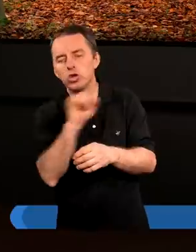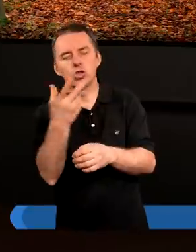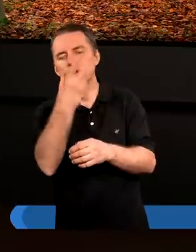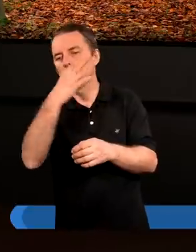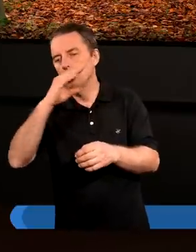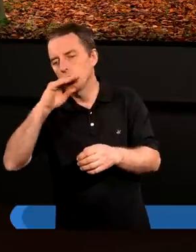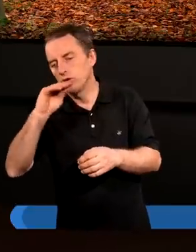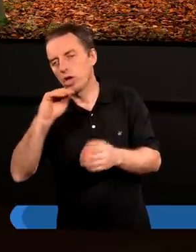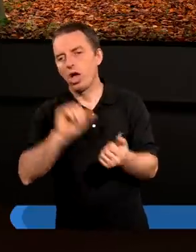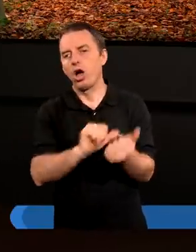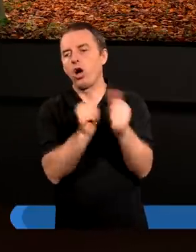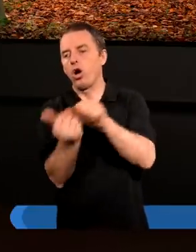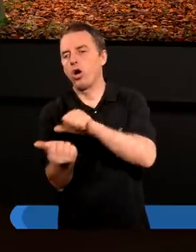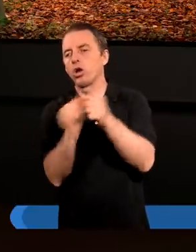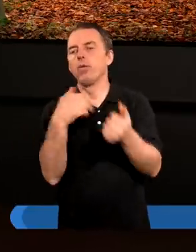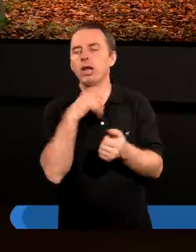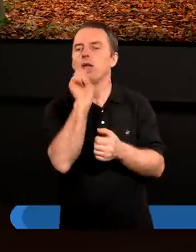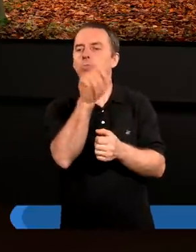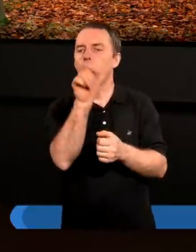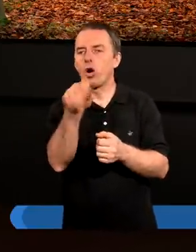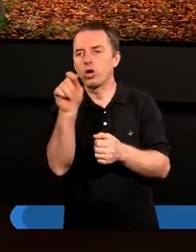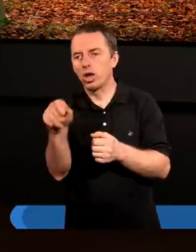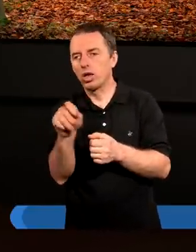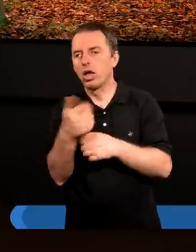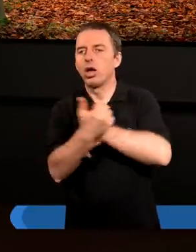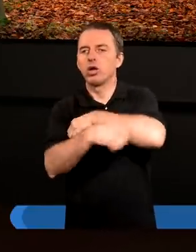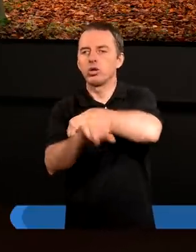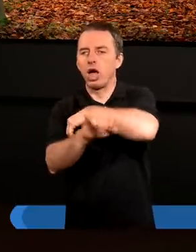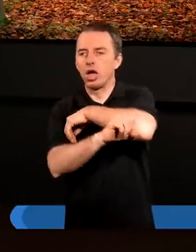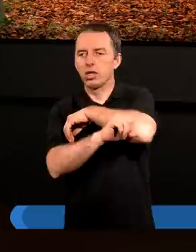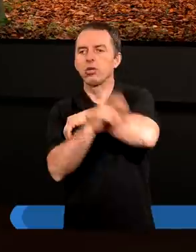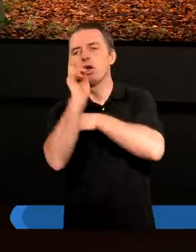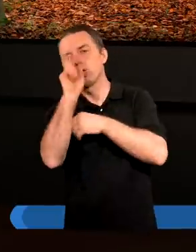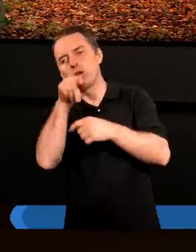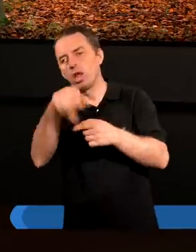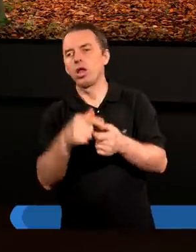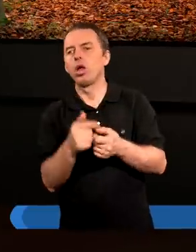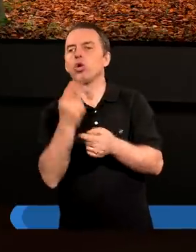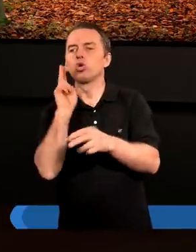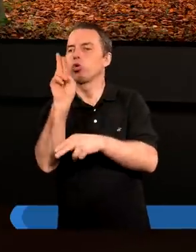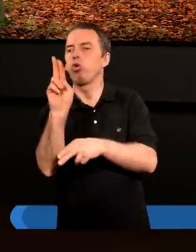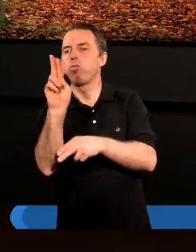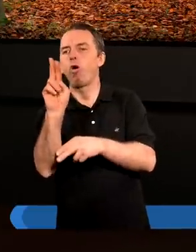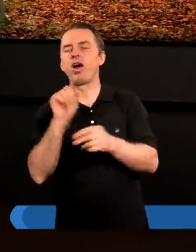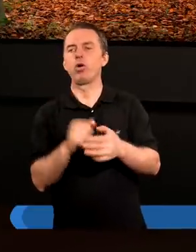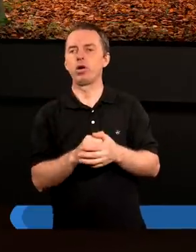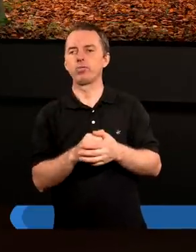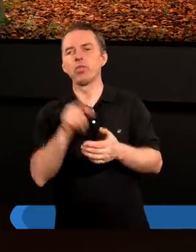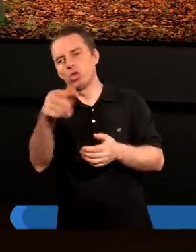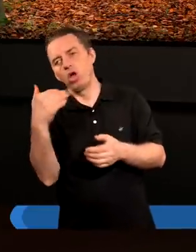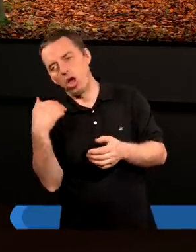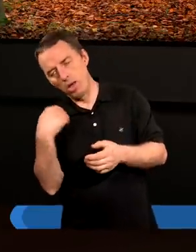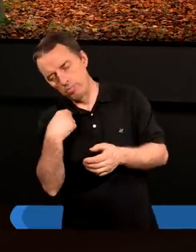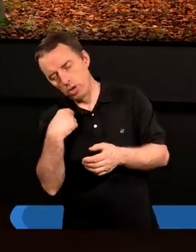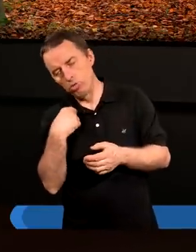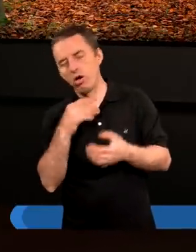ochrzczeni, bo byli pokropieni, zastępczo, ktoś za nich tam coś ślubował. To było